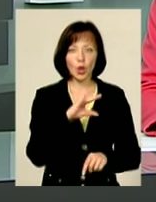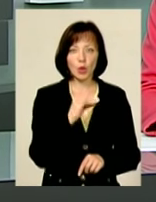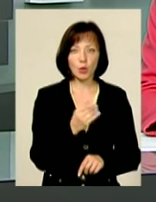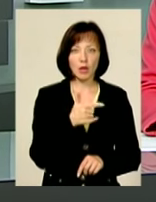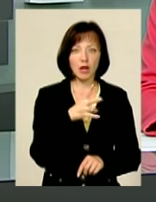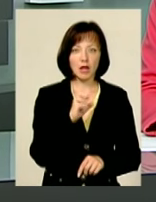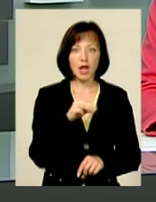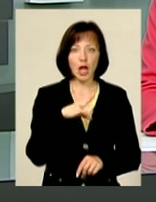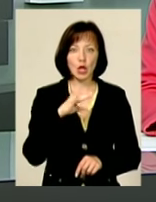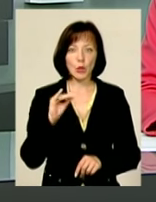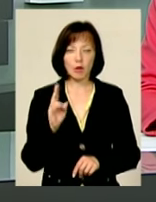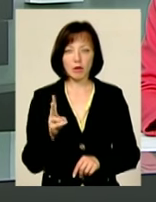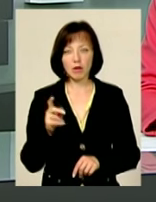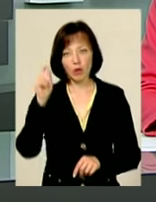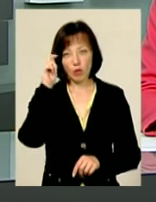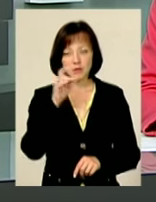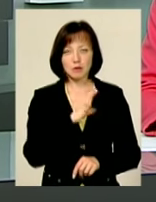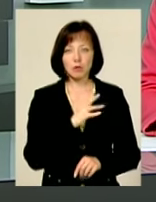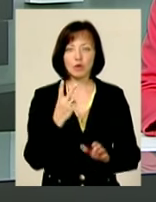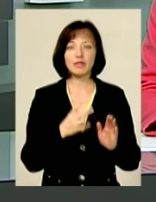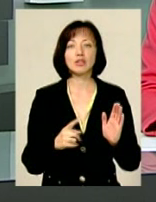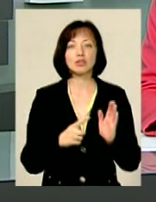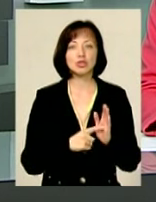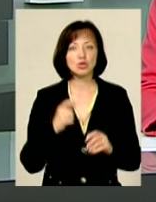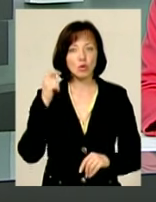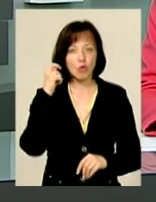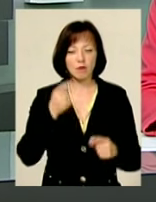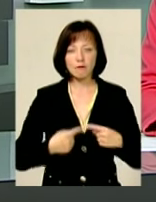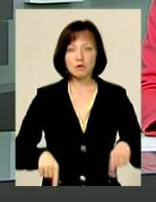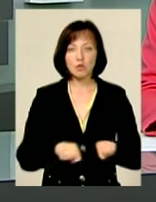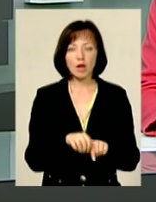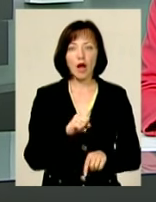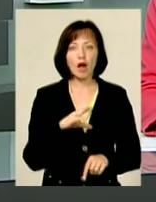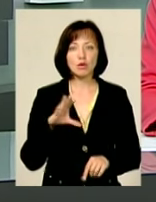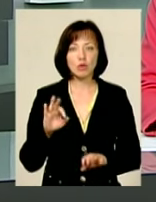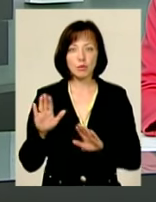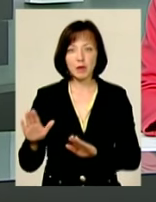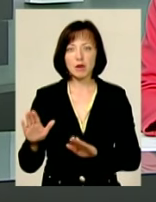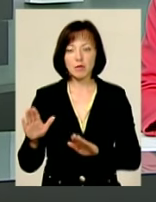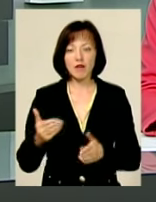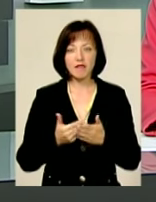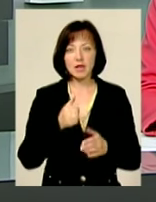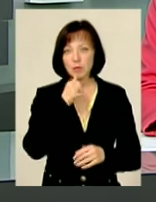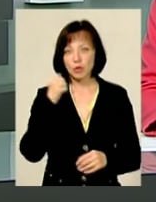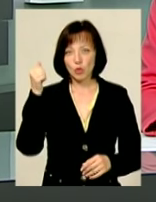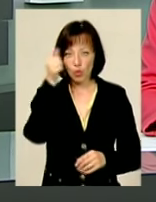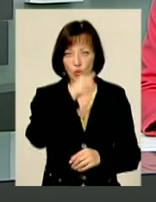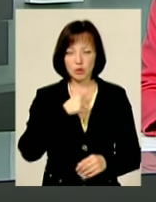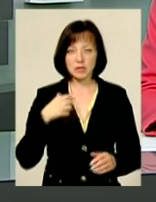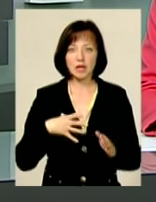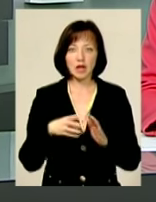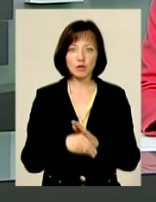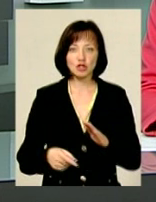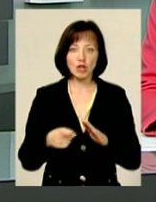позивним гуцул. Хлопцеві було всього 26 років. У зоні АТО Юрій перебував від минулого року, а загину на